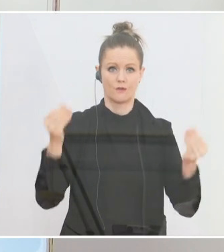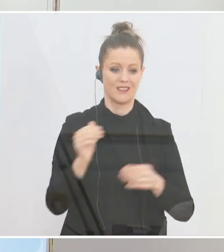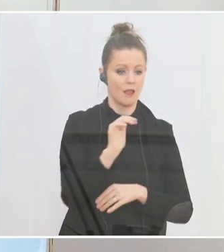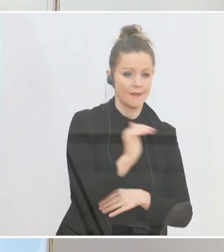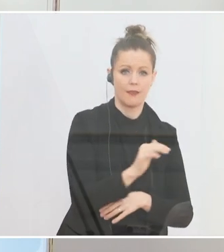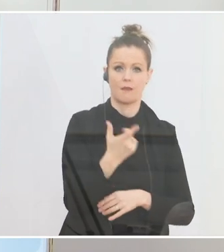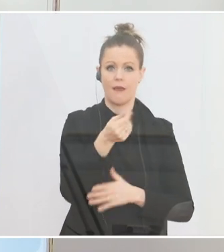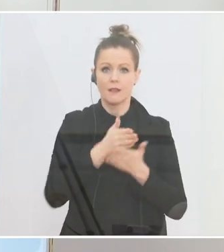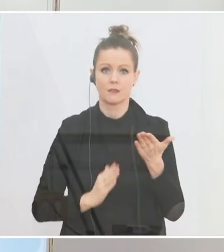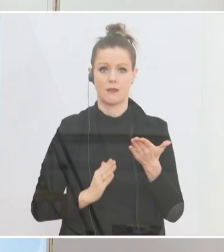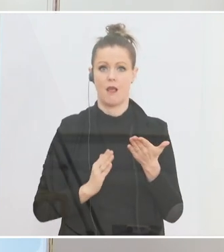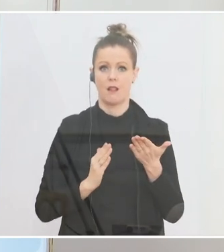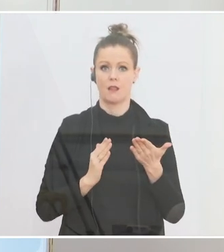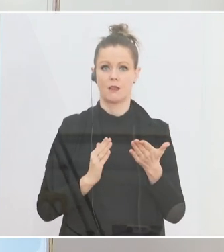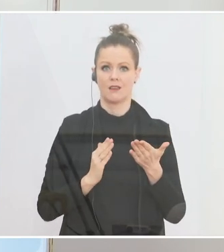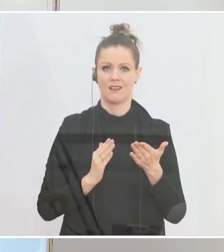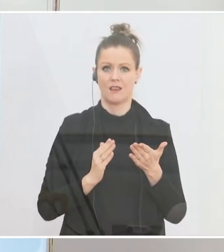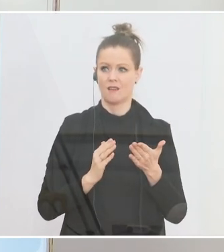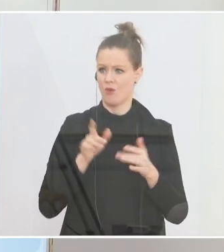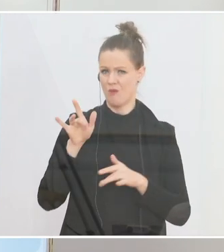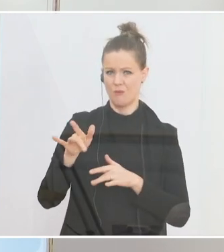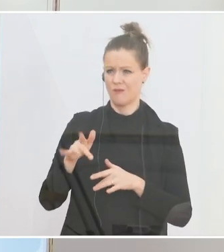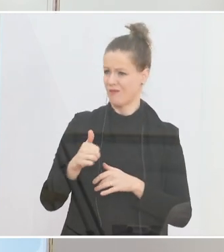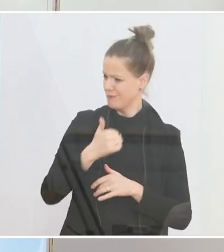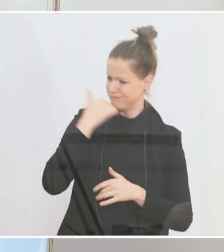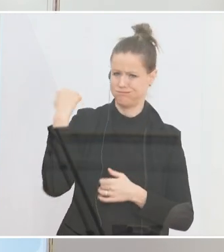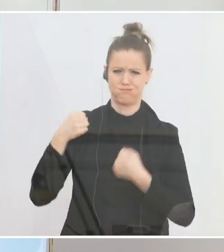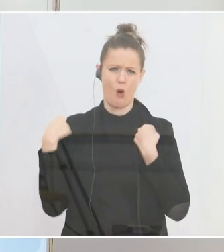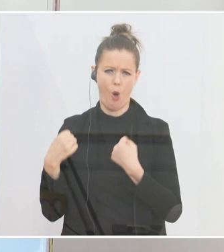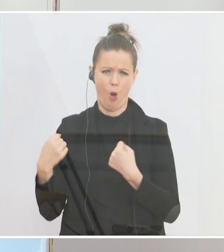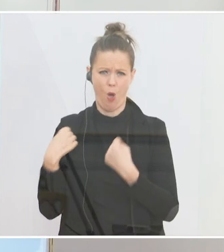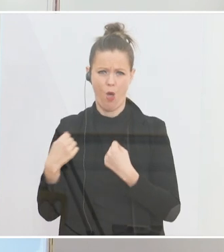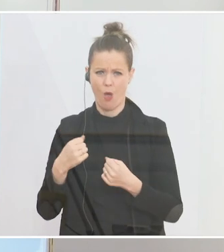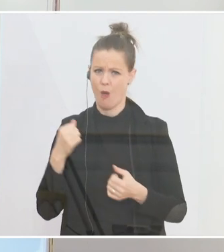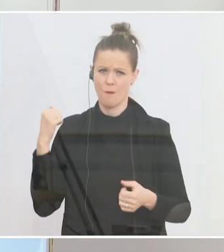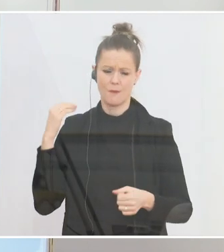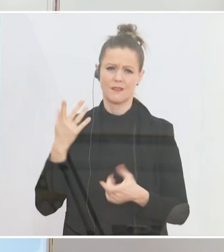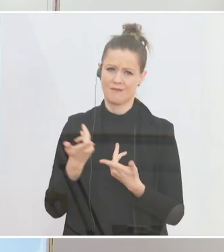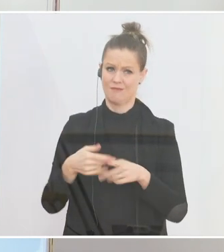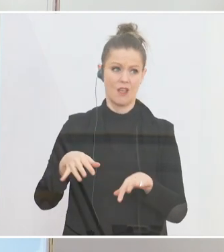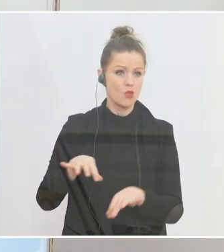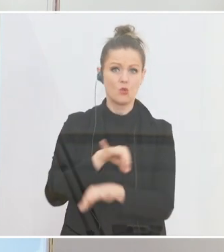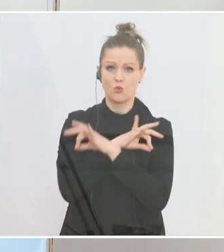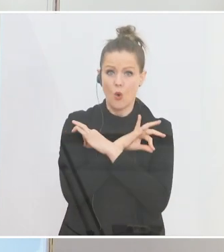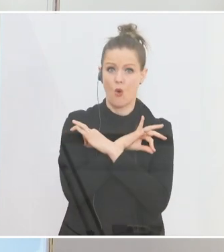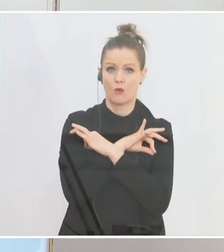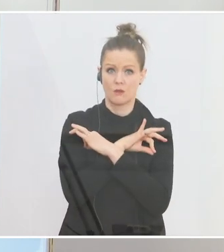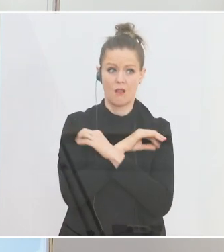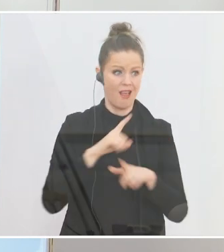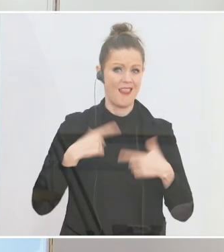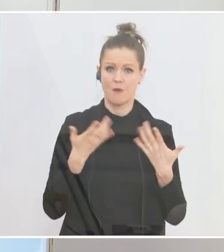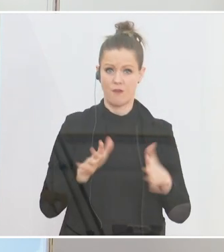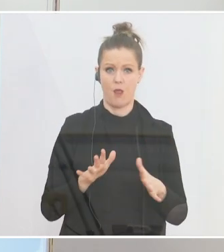ein Elternteil, das von rücksichtslosen und extremen Rasern gefährlichem Fehlverhalten, das aufgrund dessen ein Leben verliert.